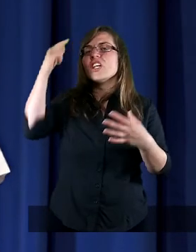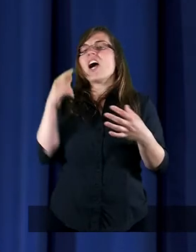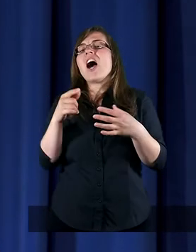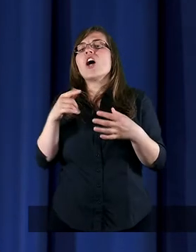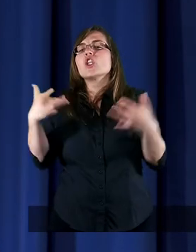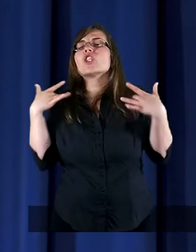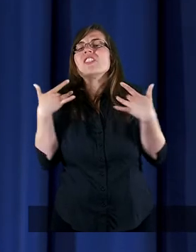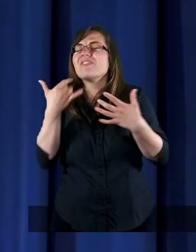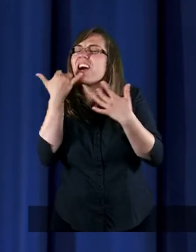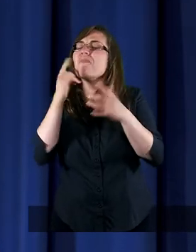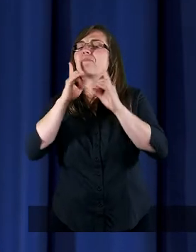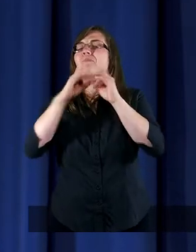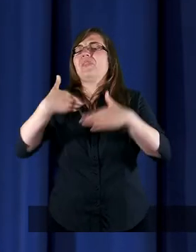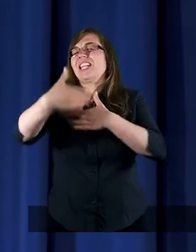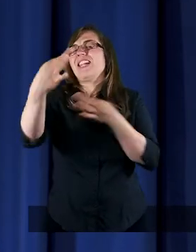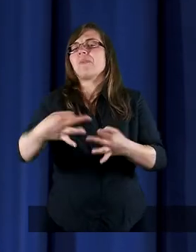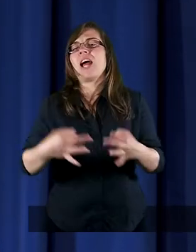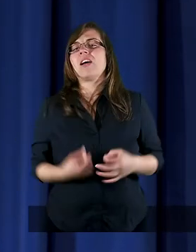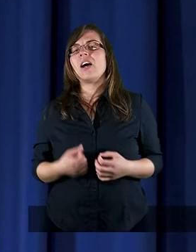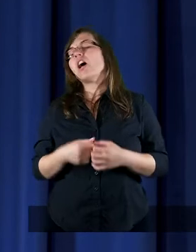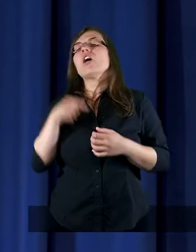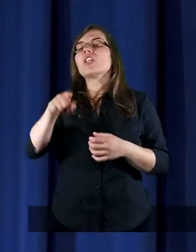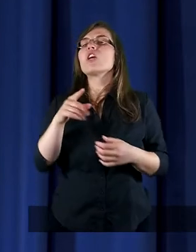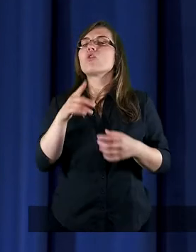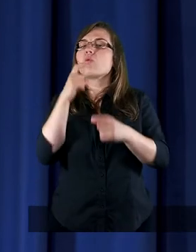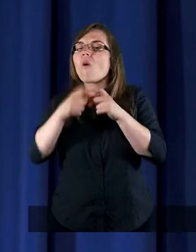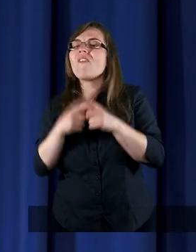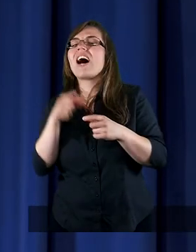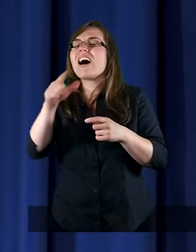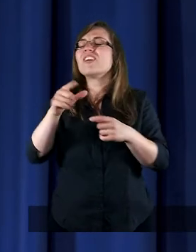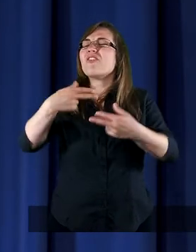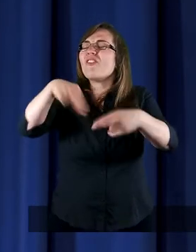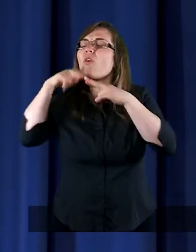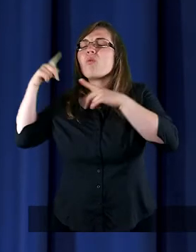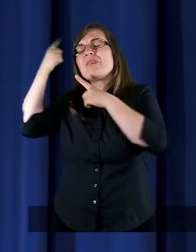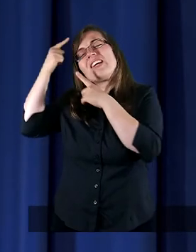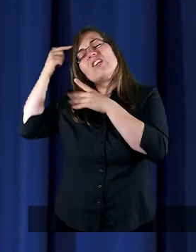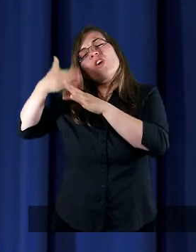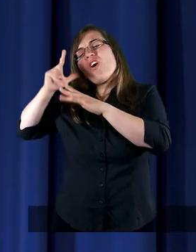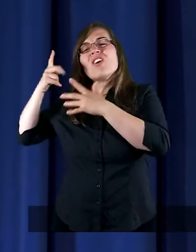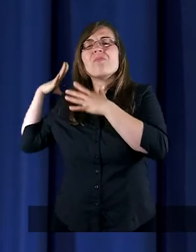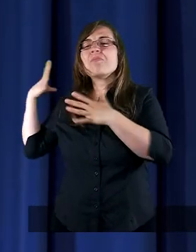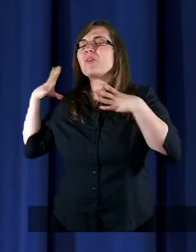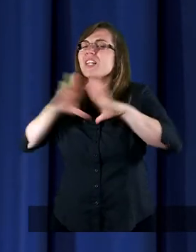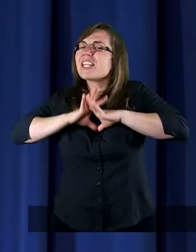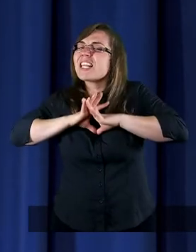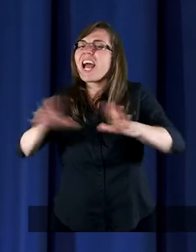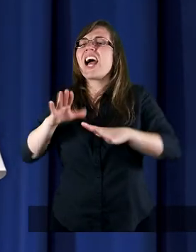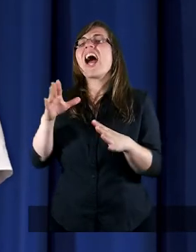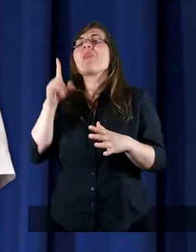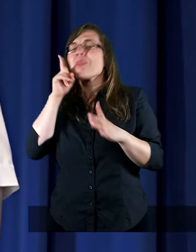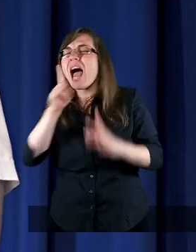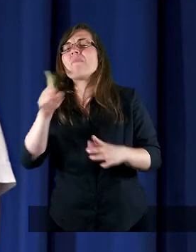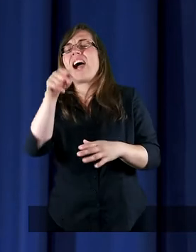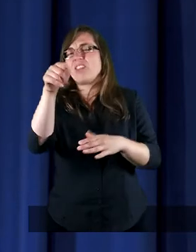o trzy dobrze zszyte słowa, do siebie dobrane, aby zrobić na was wrażenie. Naprawdę można